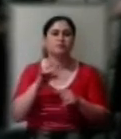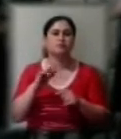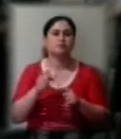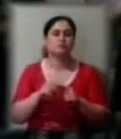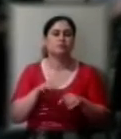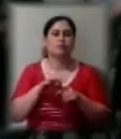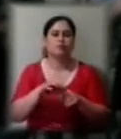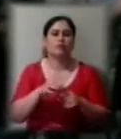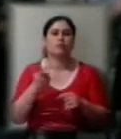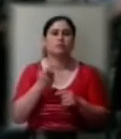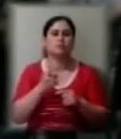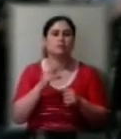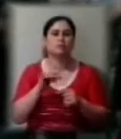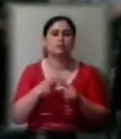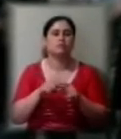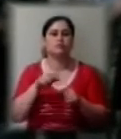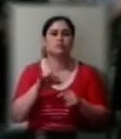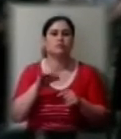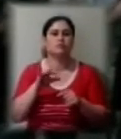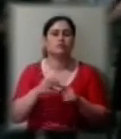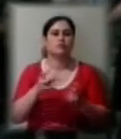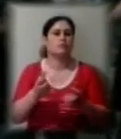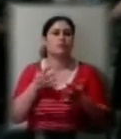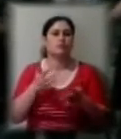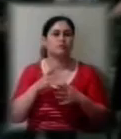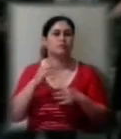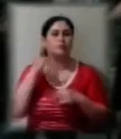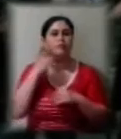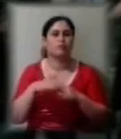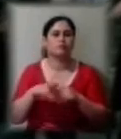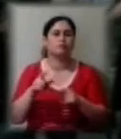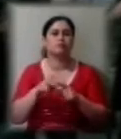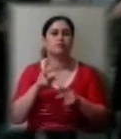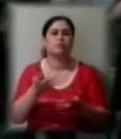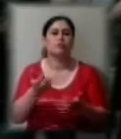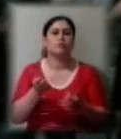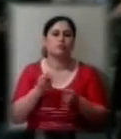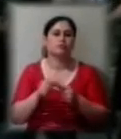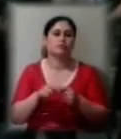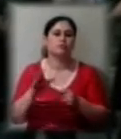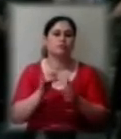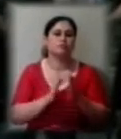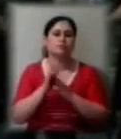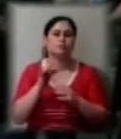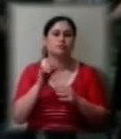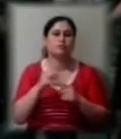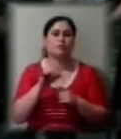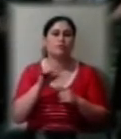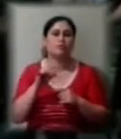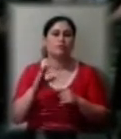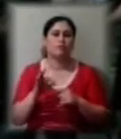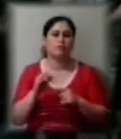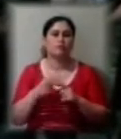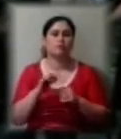непрозорі, ми розуміємо, хтось їх отримає, знову виростують ціни на добрива, ціни на продукцію нашу